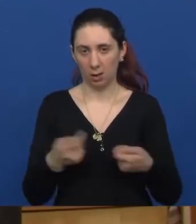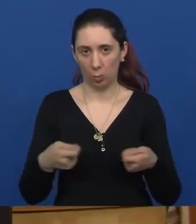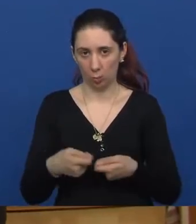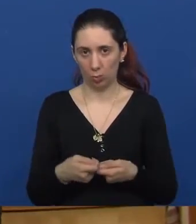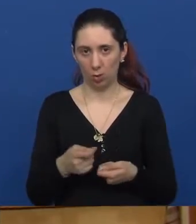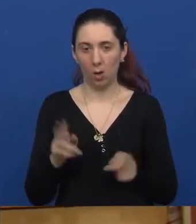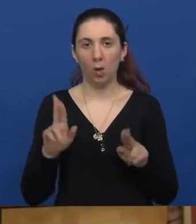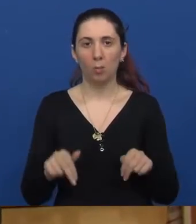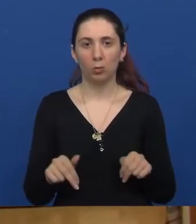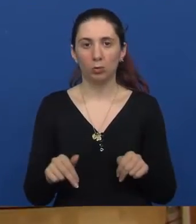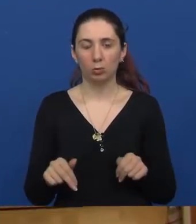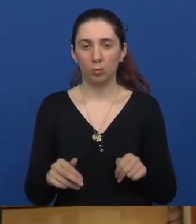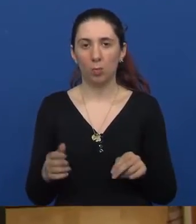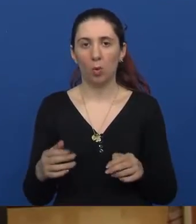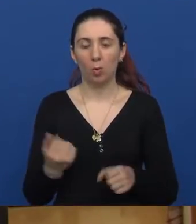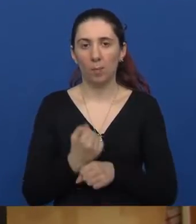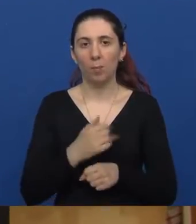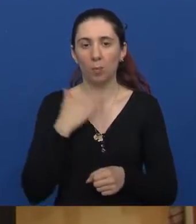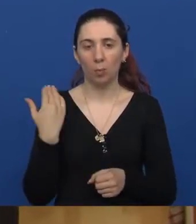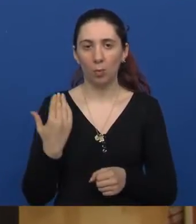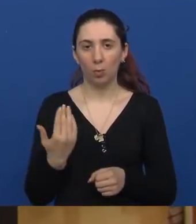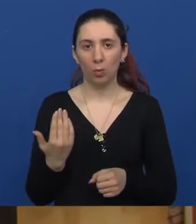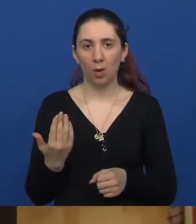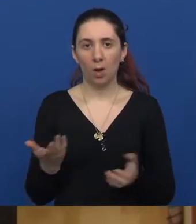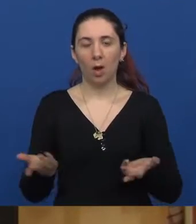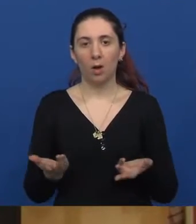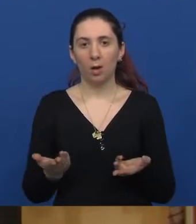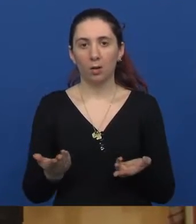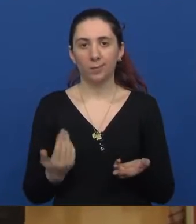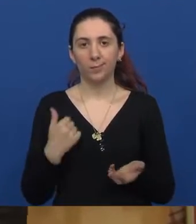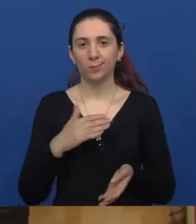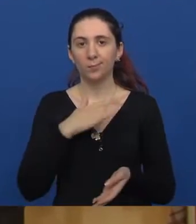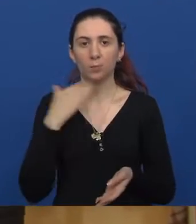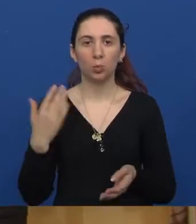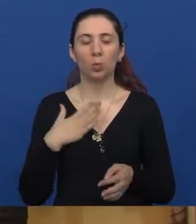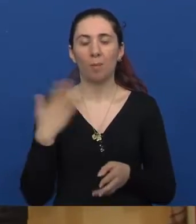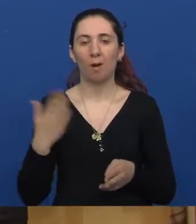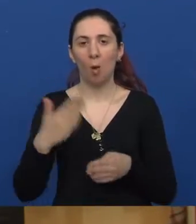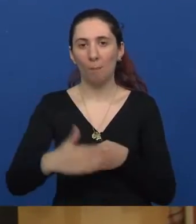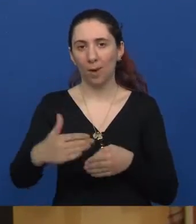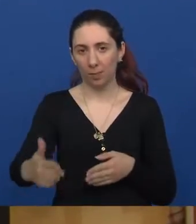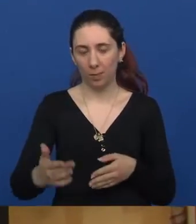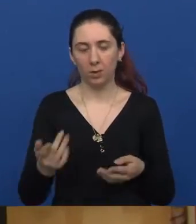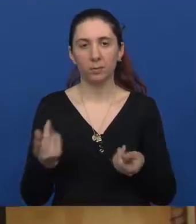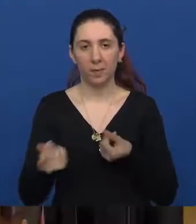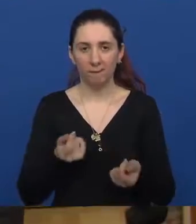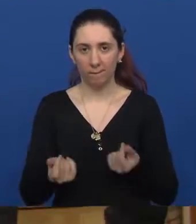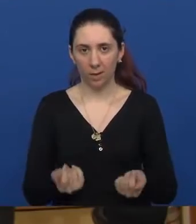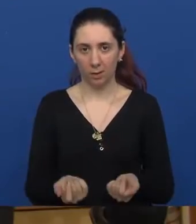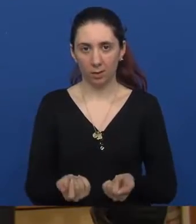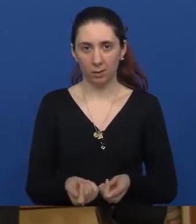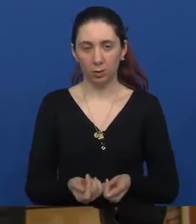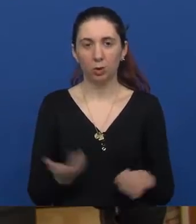pokrenuti mnogo toga, ali jednostavno nalazimo i mi na prepreke. Što se financija tiče,